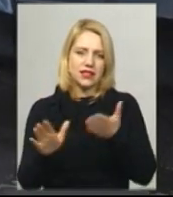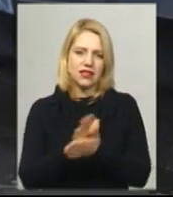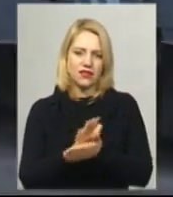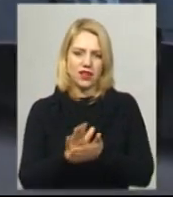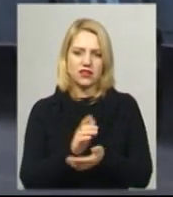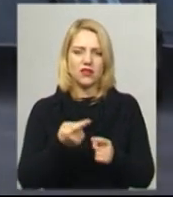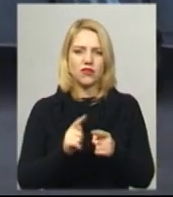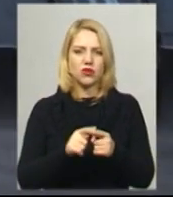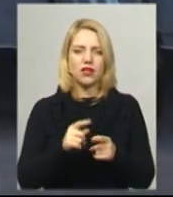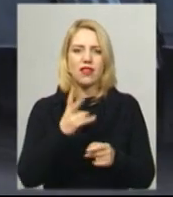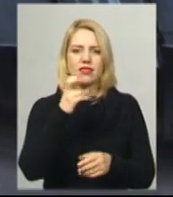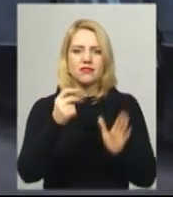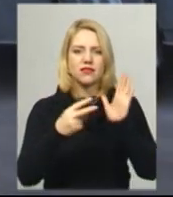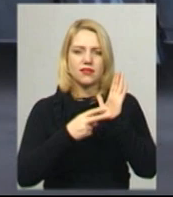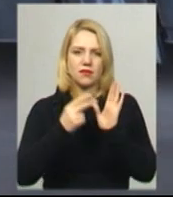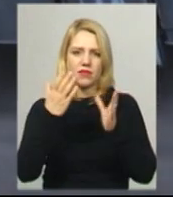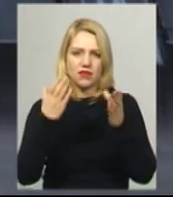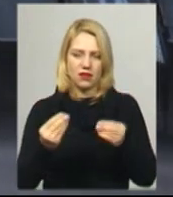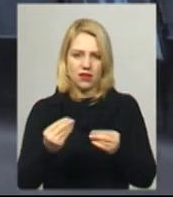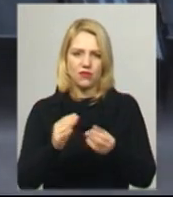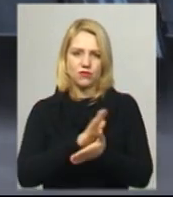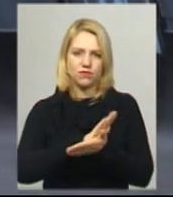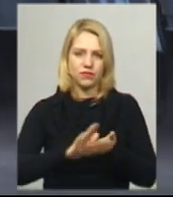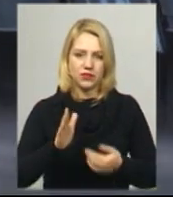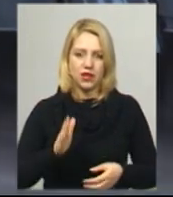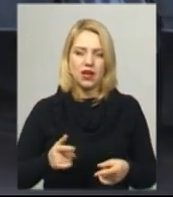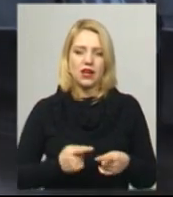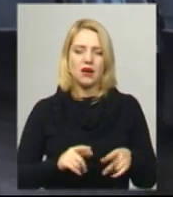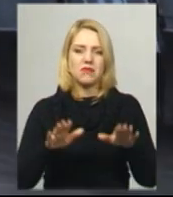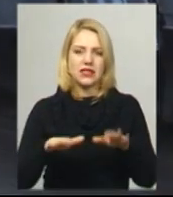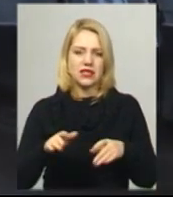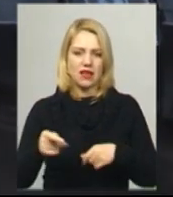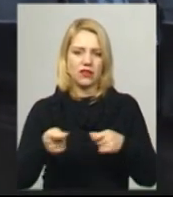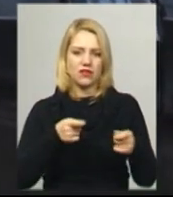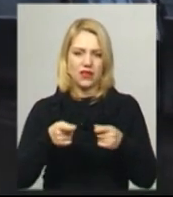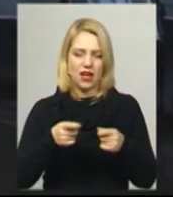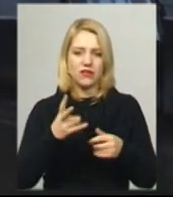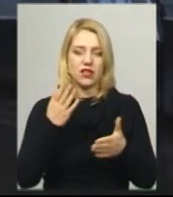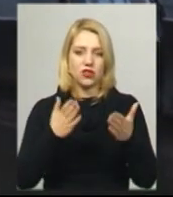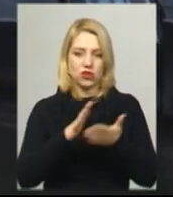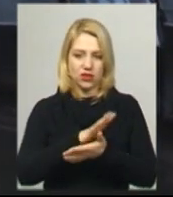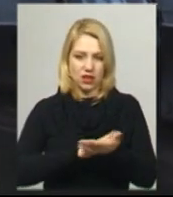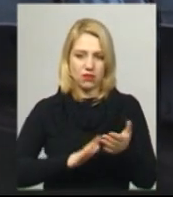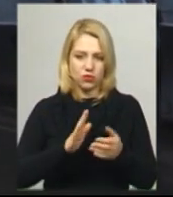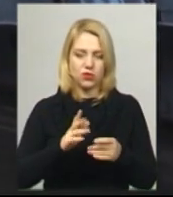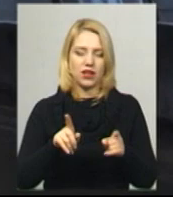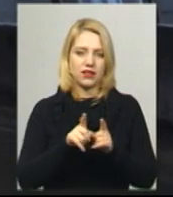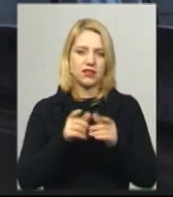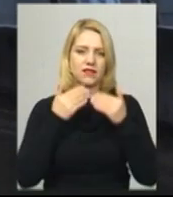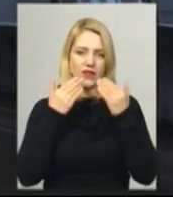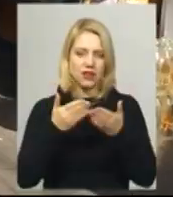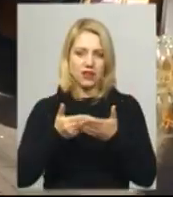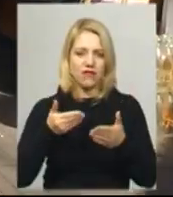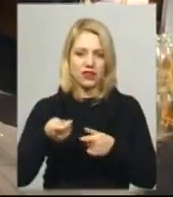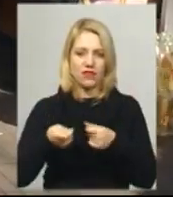близько 7 днів. Дані заходи проводяться згідно зверненням місцевої влади. Надалі, якщо такі звернення будуть до нас надходити, будемо